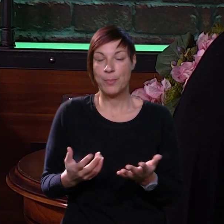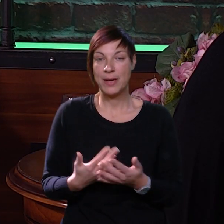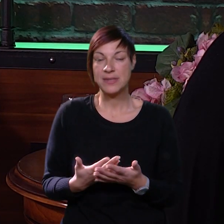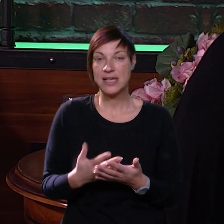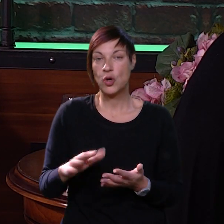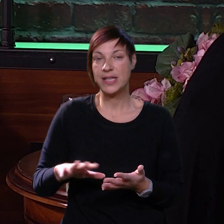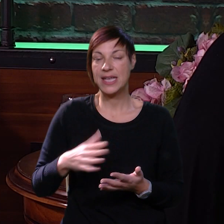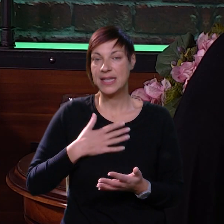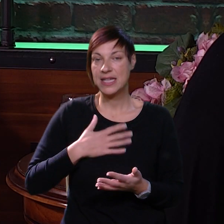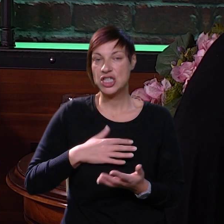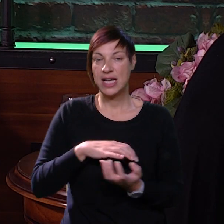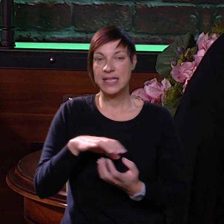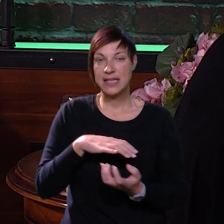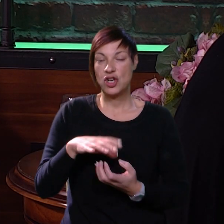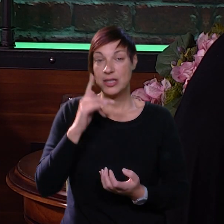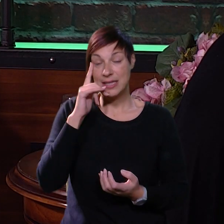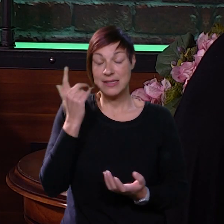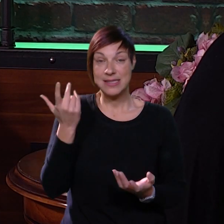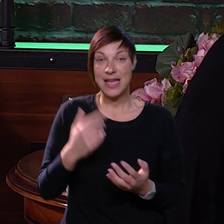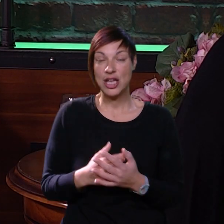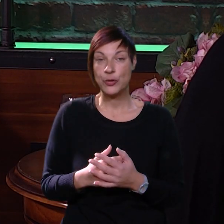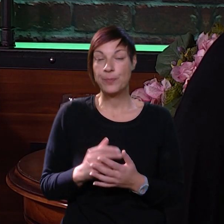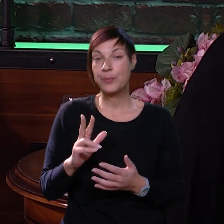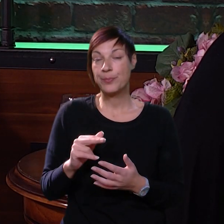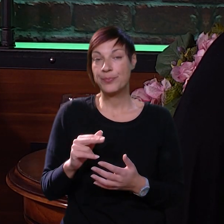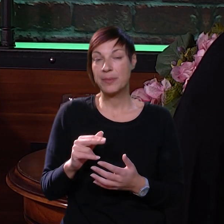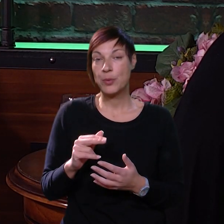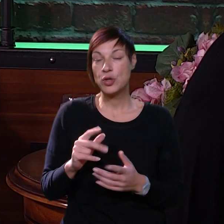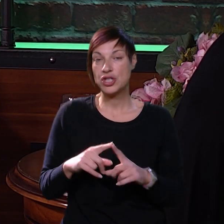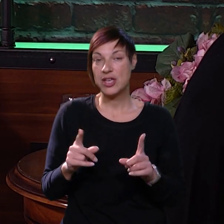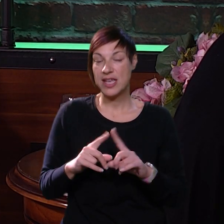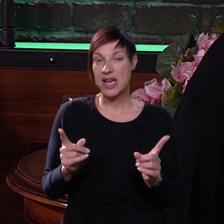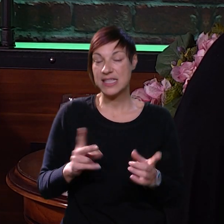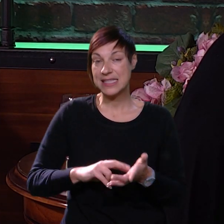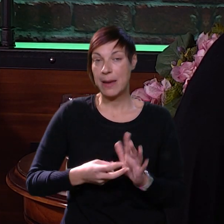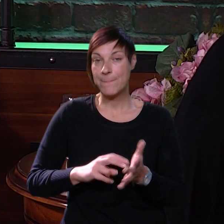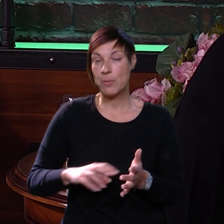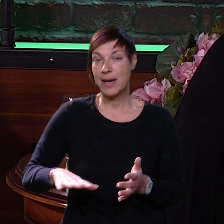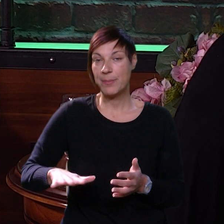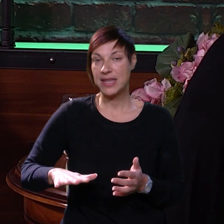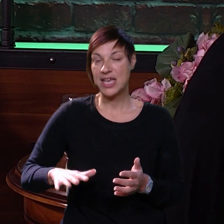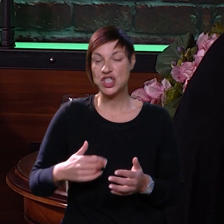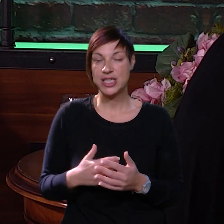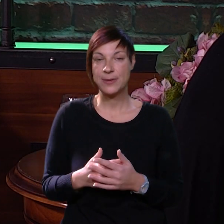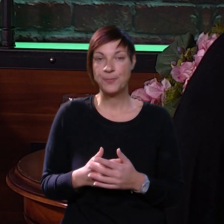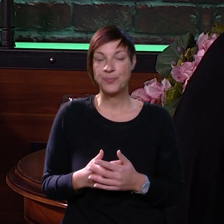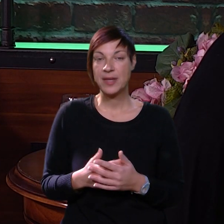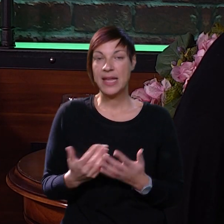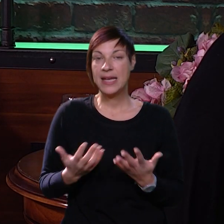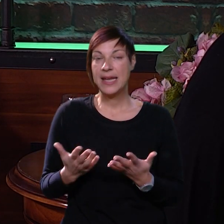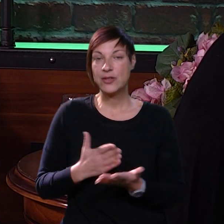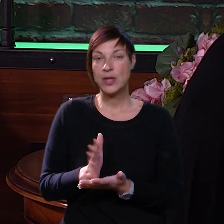za koje djeten želi da roditelji znaju. Dakle, postoje razne vrste problema dječjih, tako da